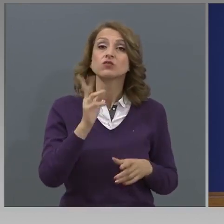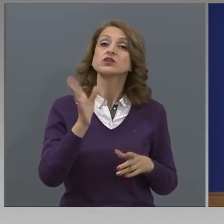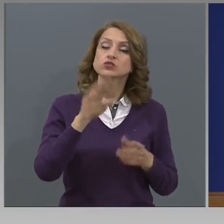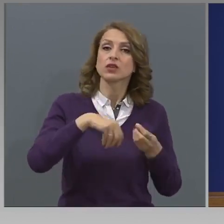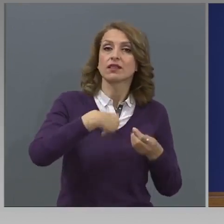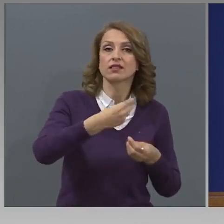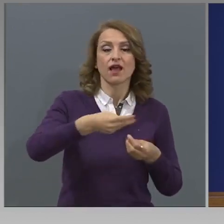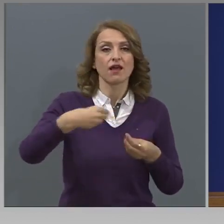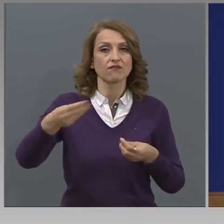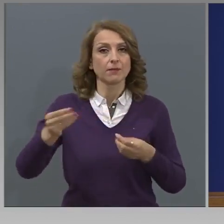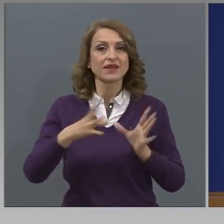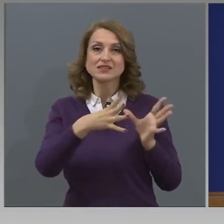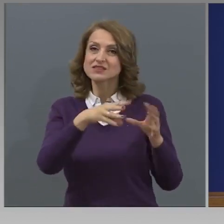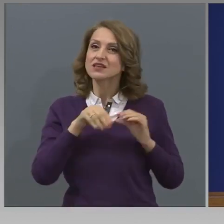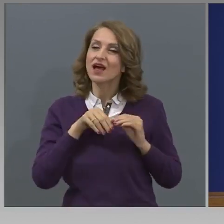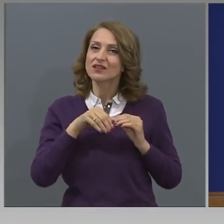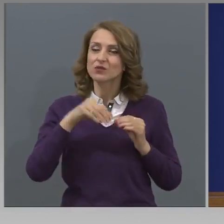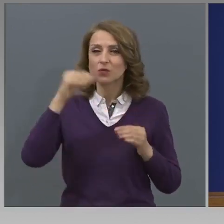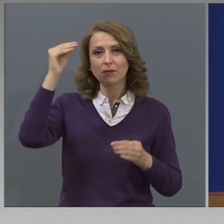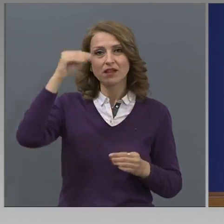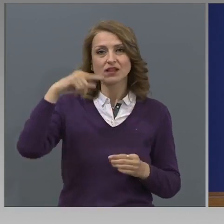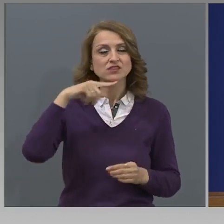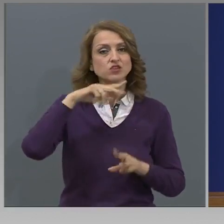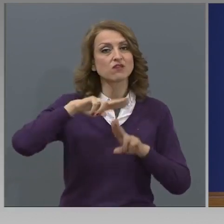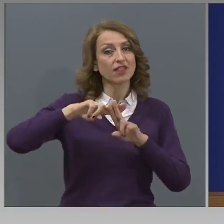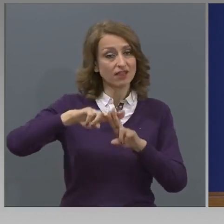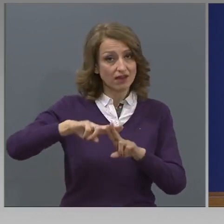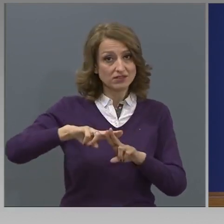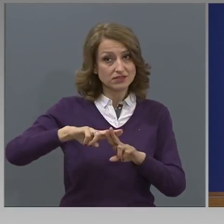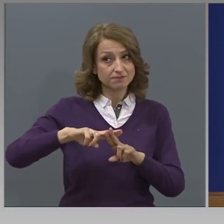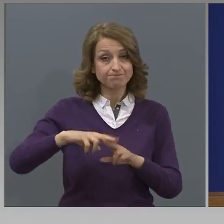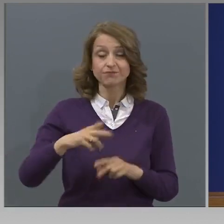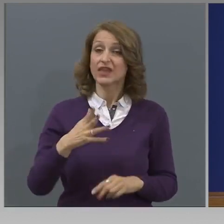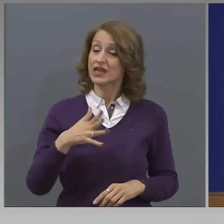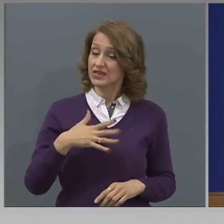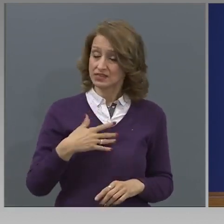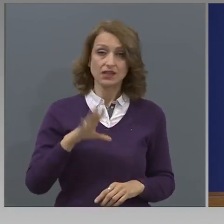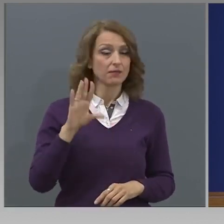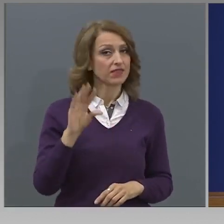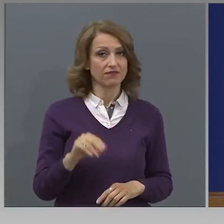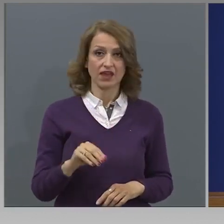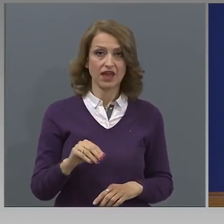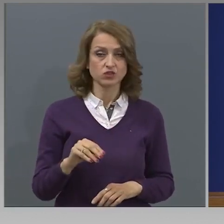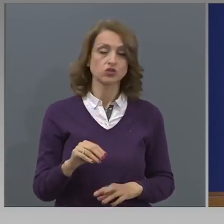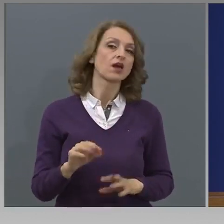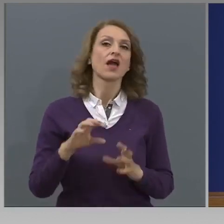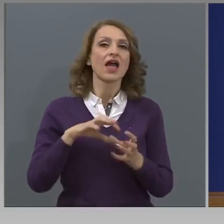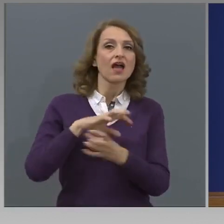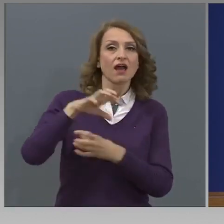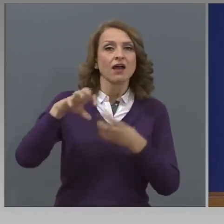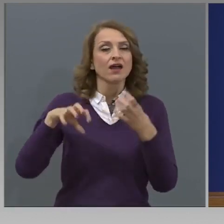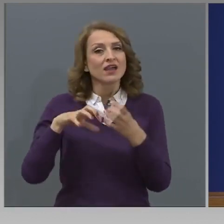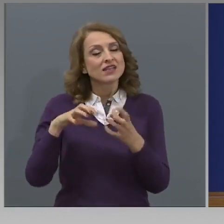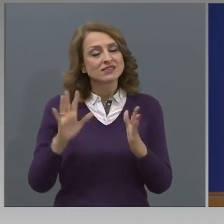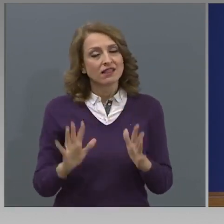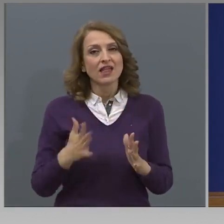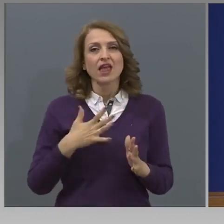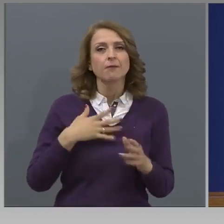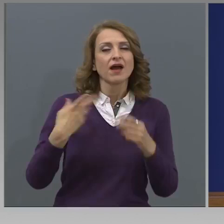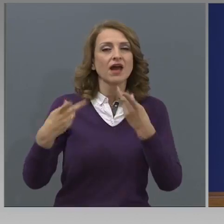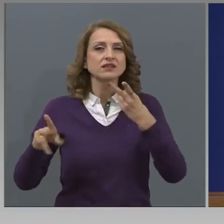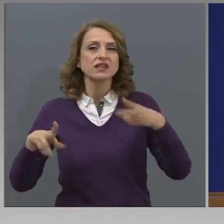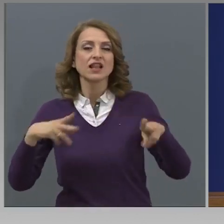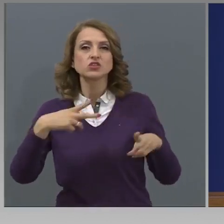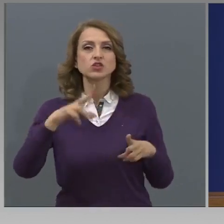програма съвместно с Българския червен кръс. Държа да ви кажа, че кризата има различни лица, различни